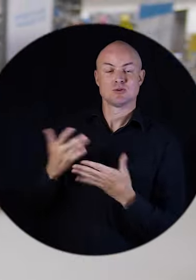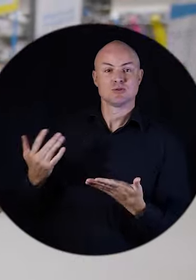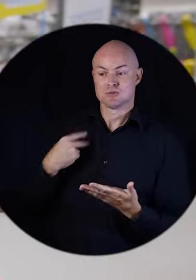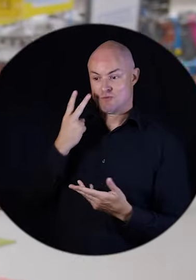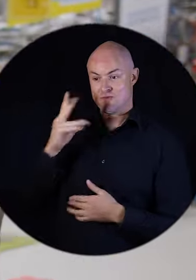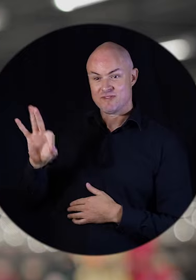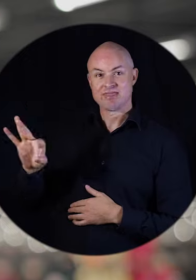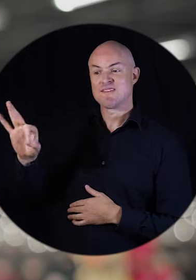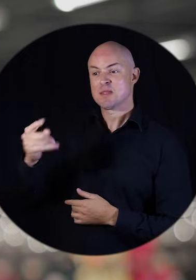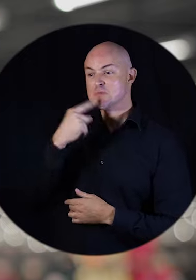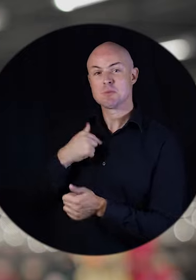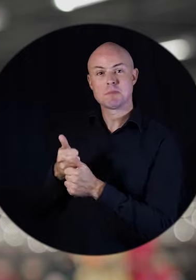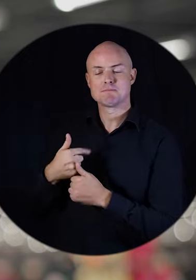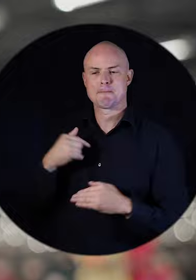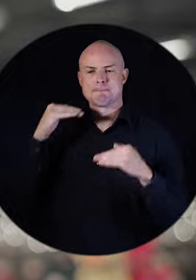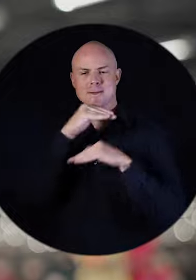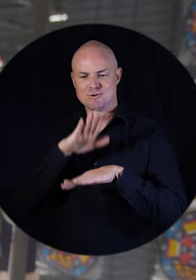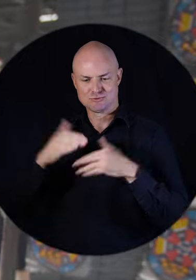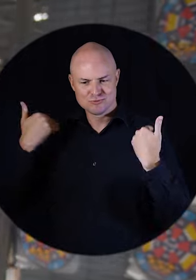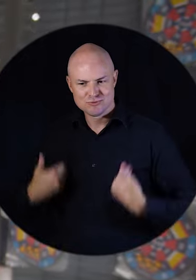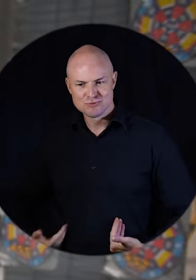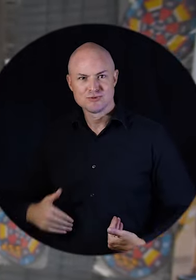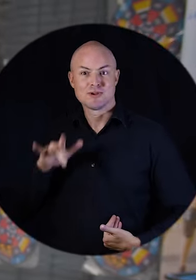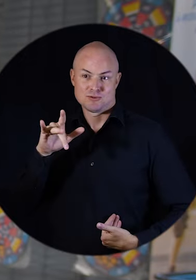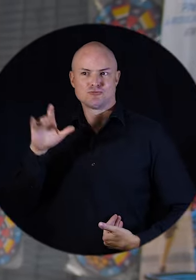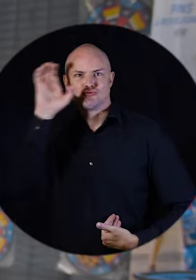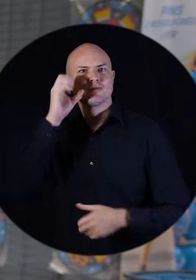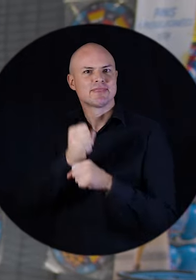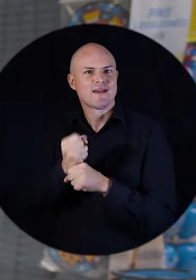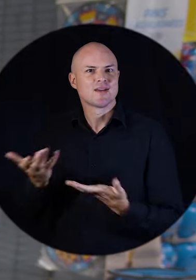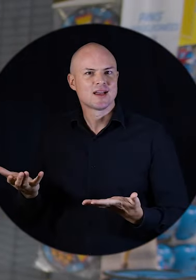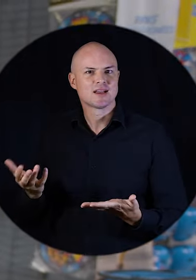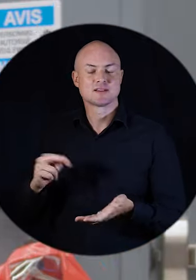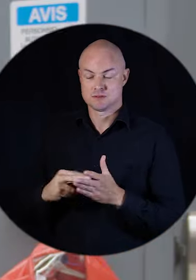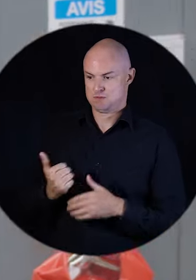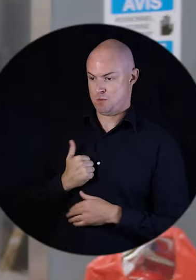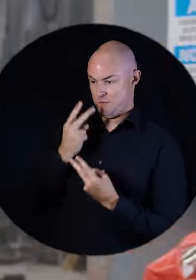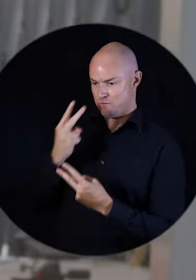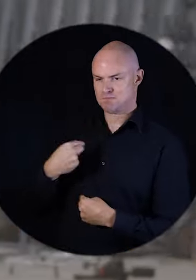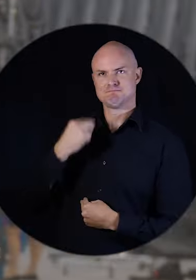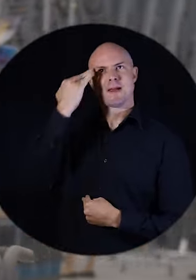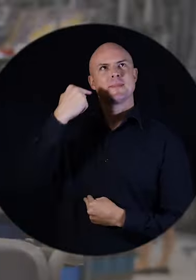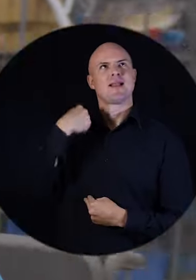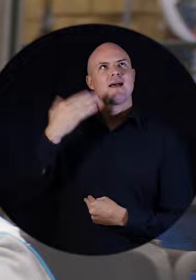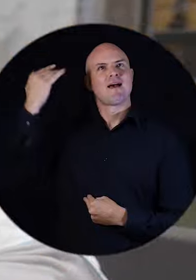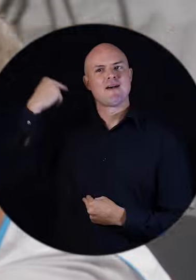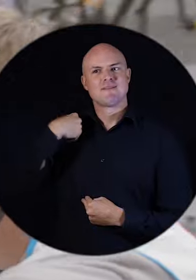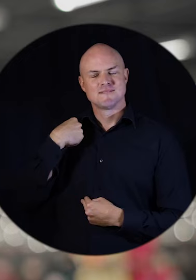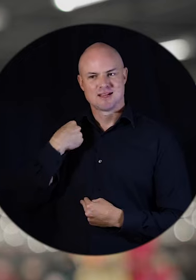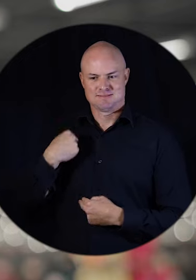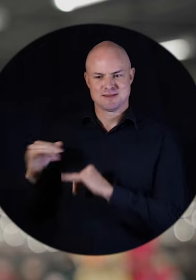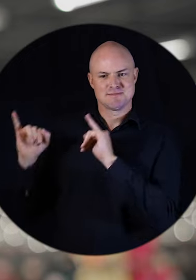de Fred, c Fred, il me dit que je manque sur mon état pour pouvoir avoir un travail. Ça m rappelé, moi, quand des fois, je